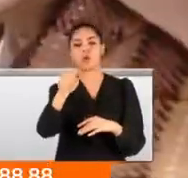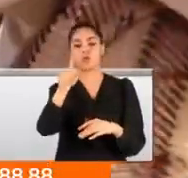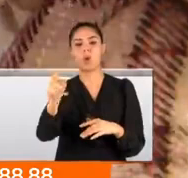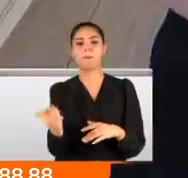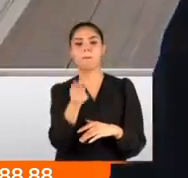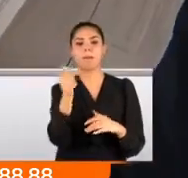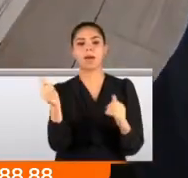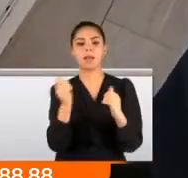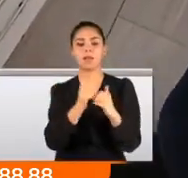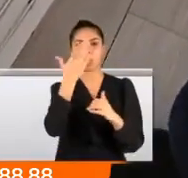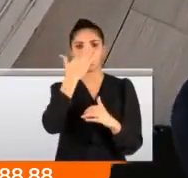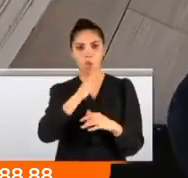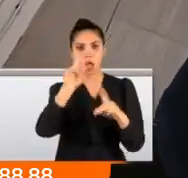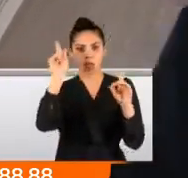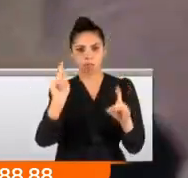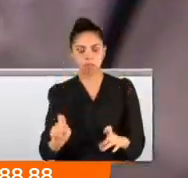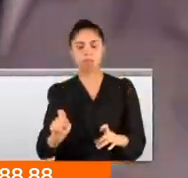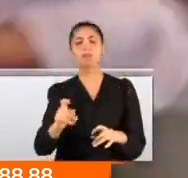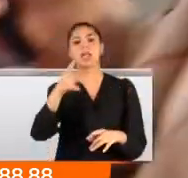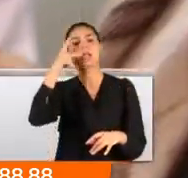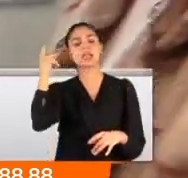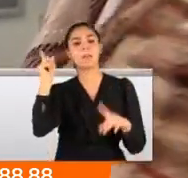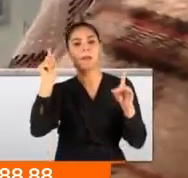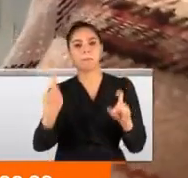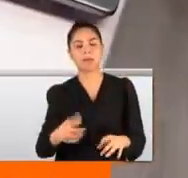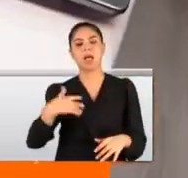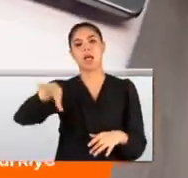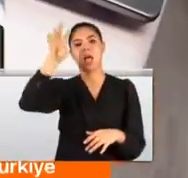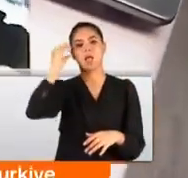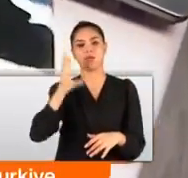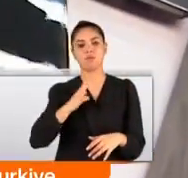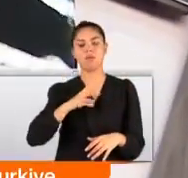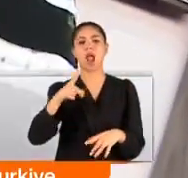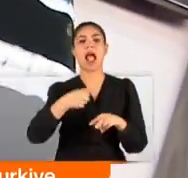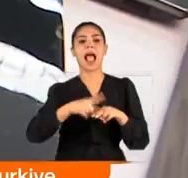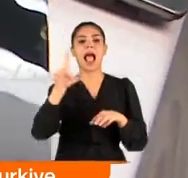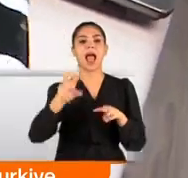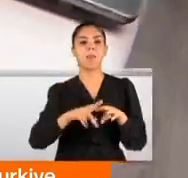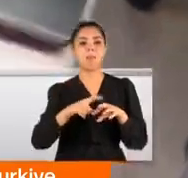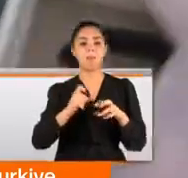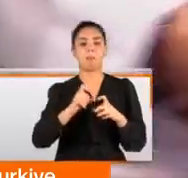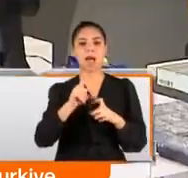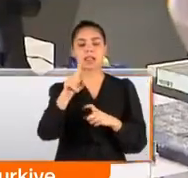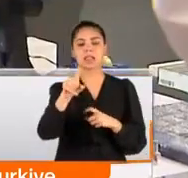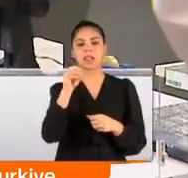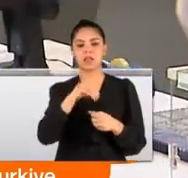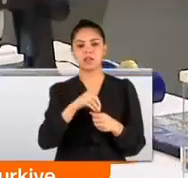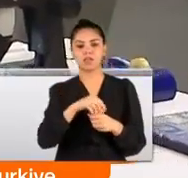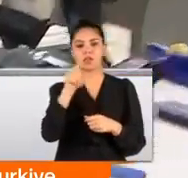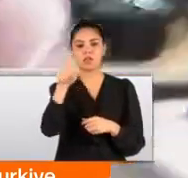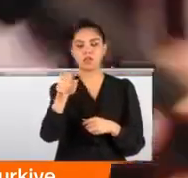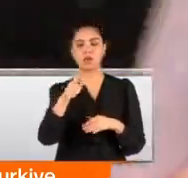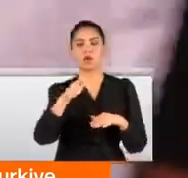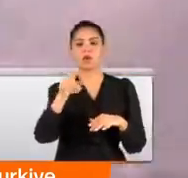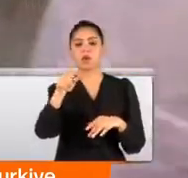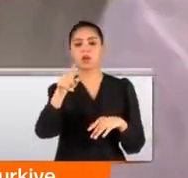pırlantalar için? Doğal mı yoksa sentetik mi olduğunu, işlenmiş mi olduğunu anlıyoruz. Elmas dediğimiz maden sadece karbondan oluşuyor. Elimizdeki